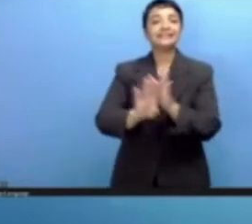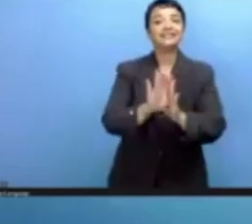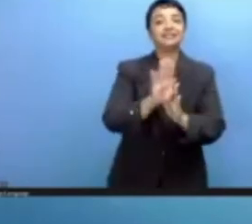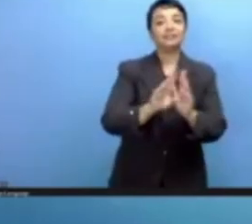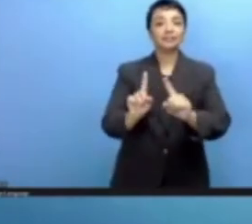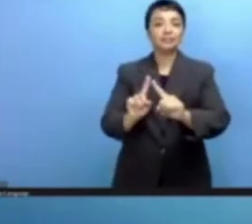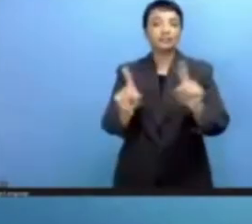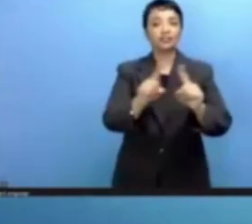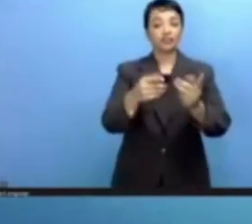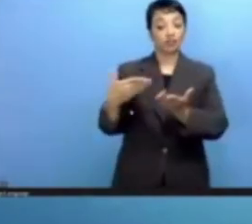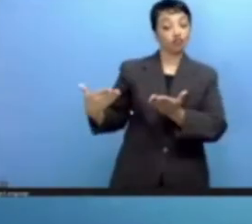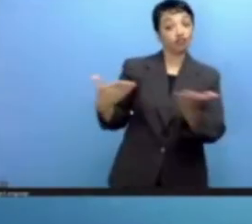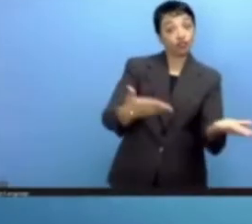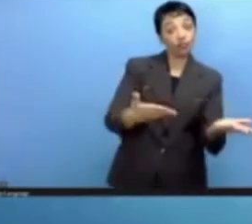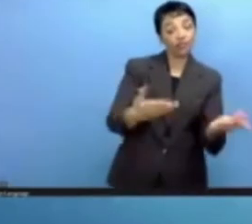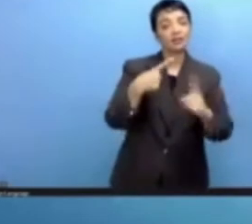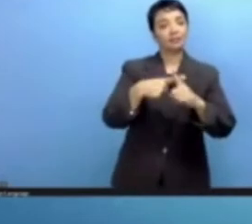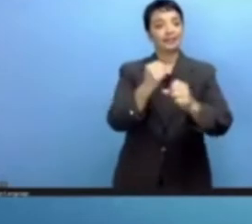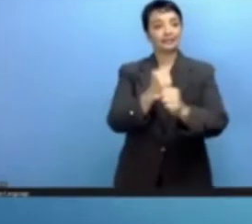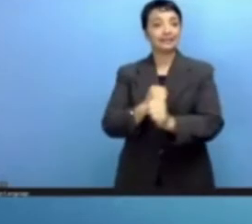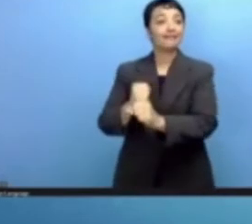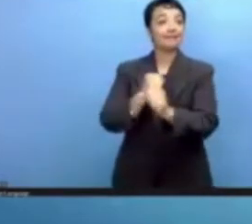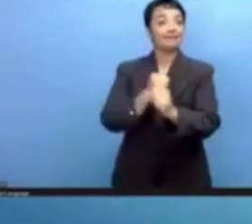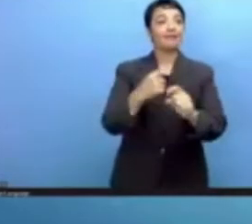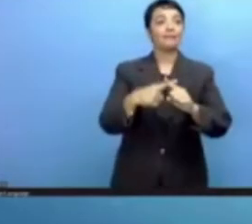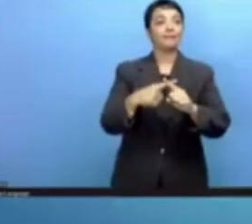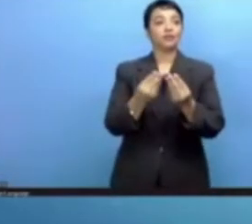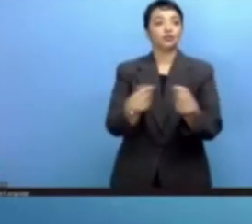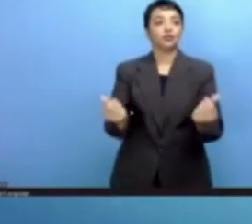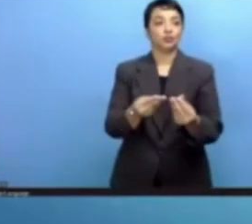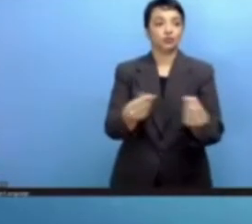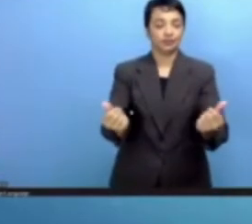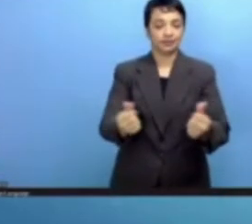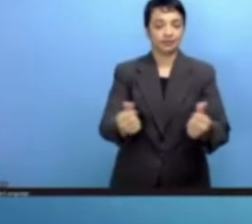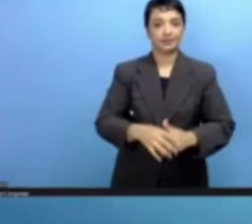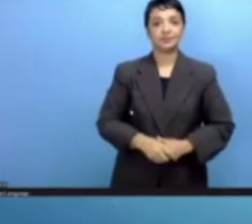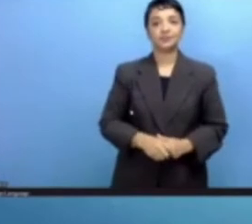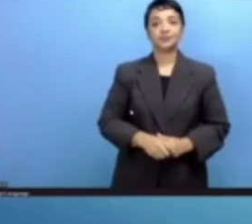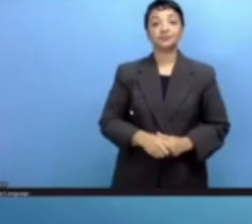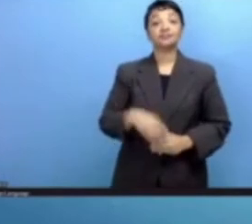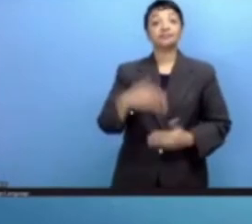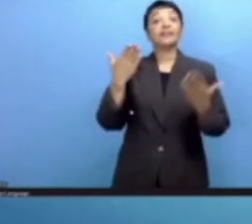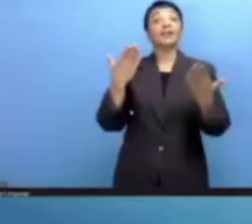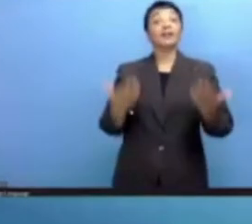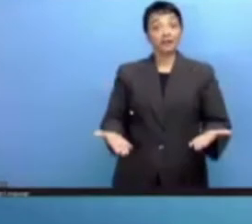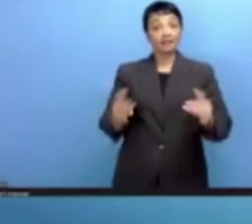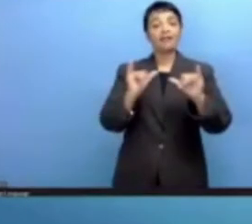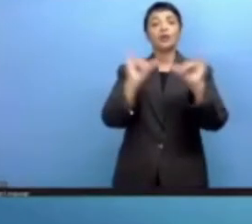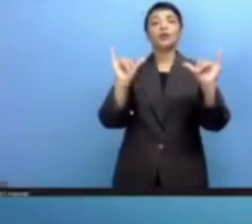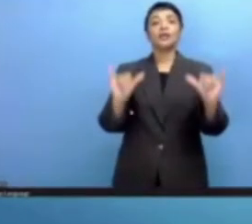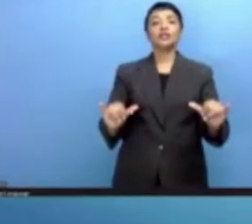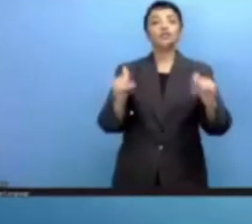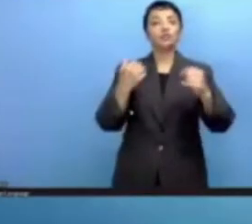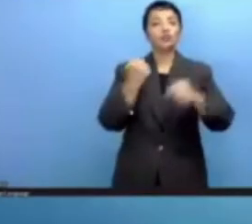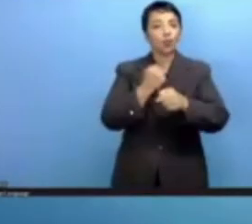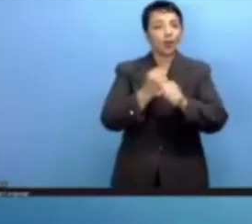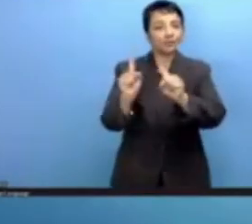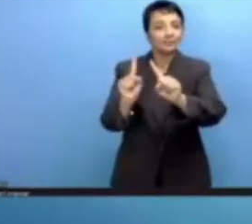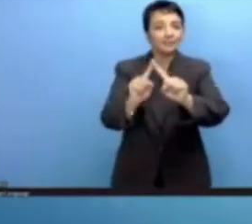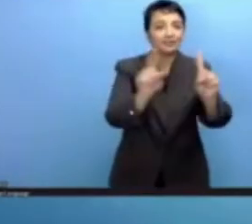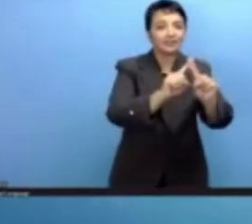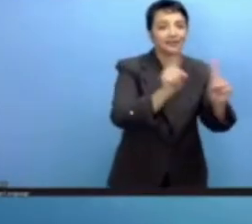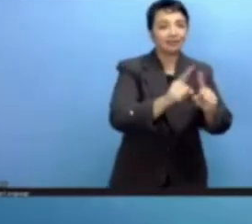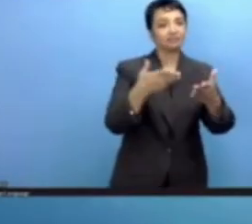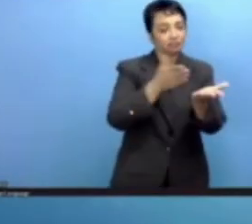تطوير خدمات ذكاء الاصطناعية والمنتجات والحلول ونحمل